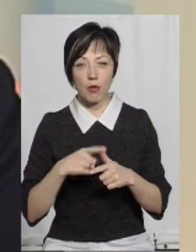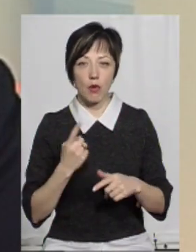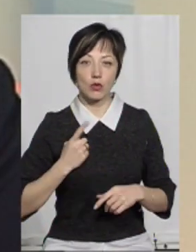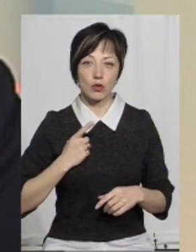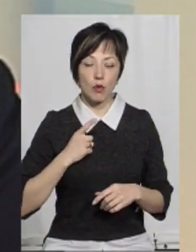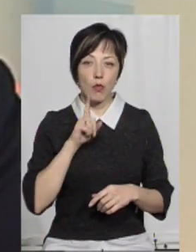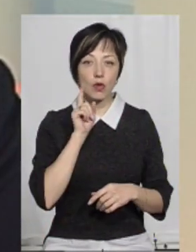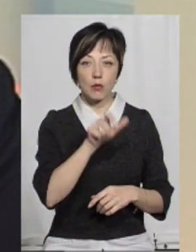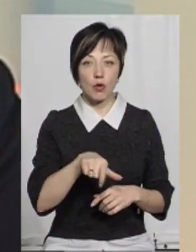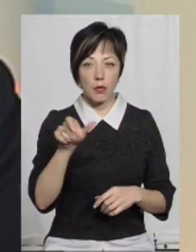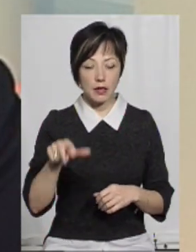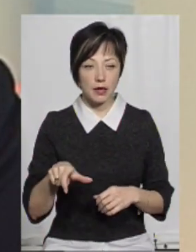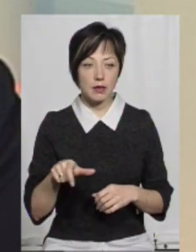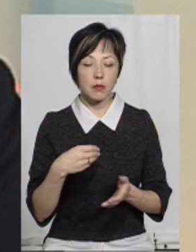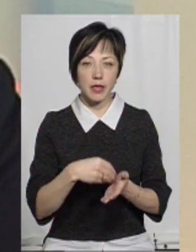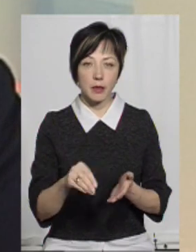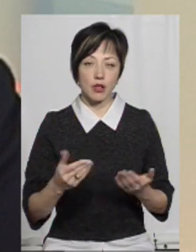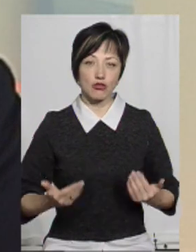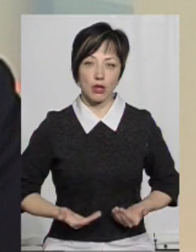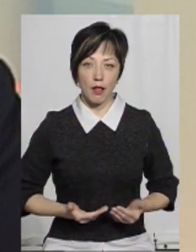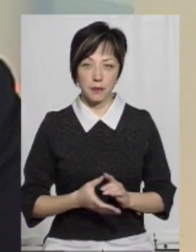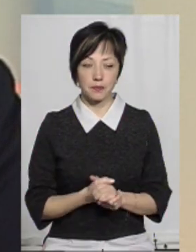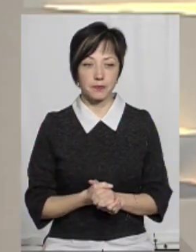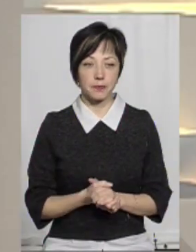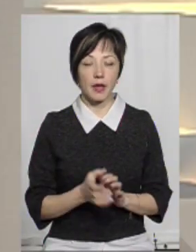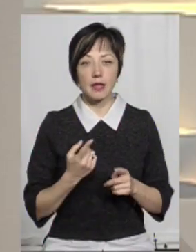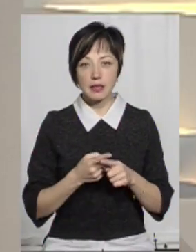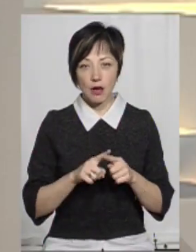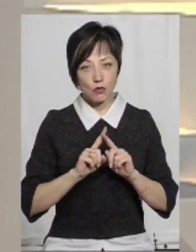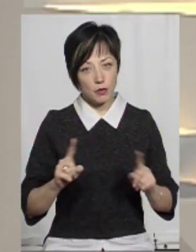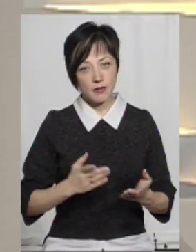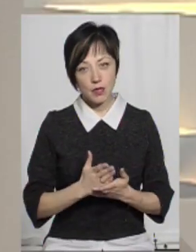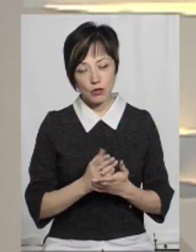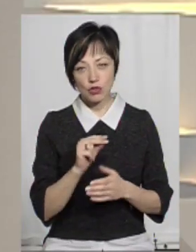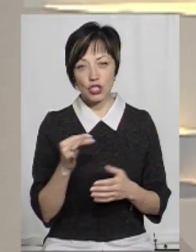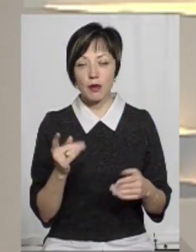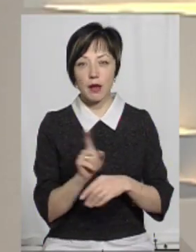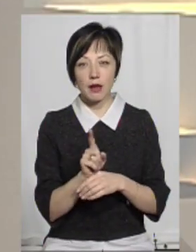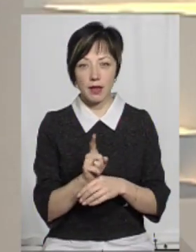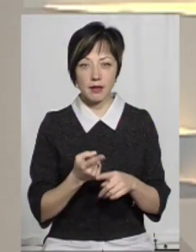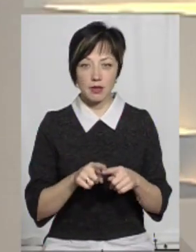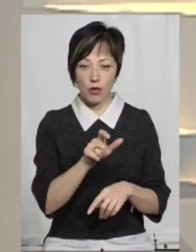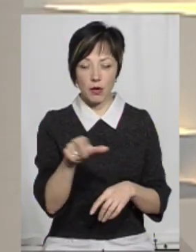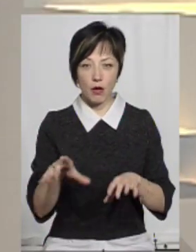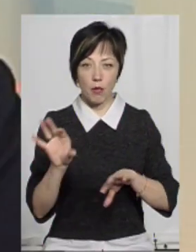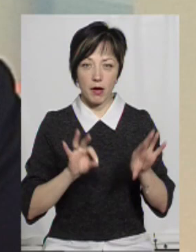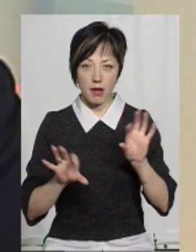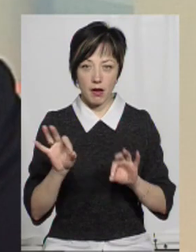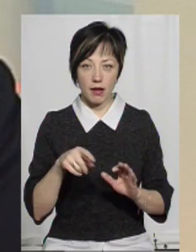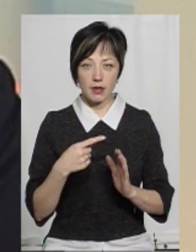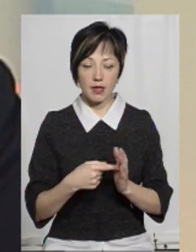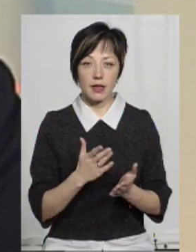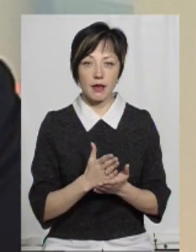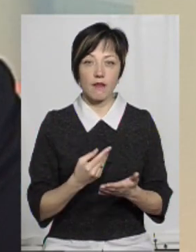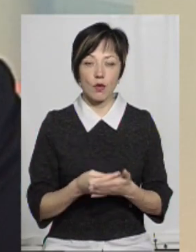одиноким молодим громадянам на придбання житла. Це за якісь особливі заслуги, чи за якими критеріями ви це громадянам берете? Є в